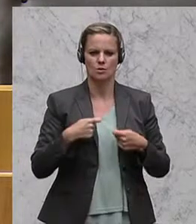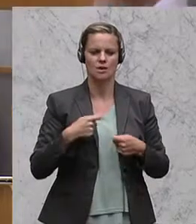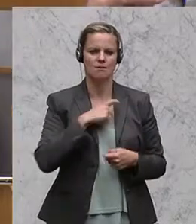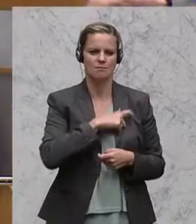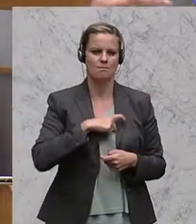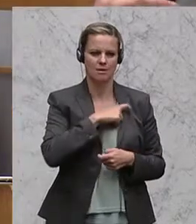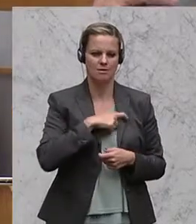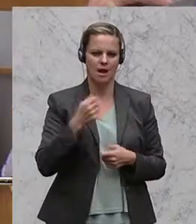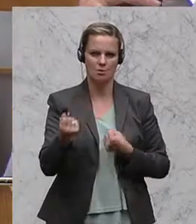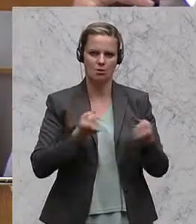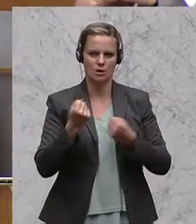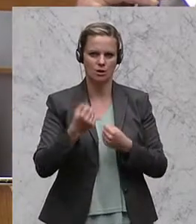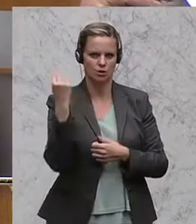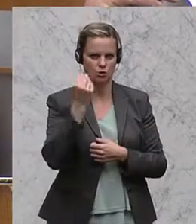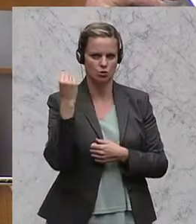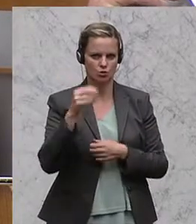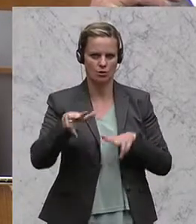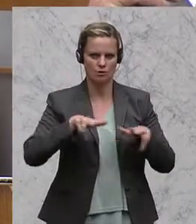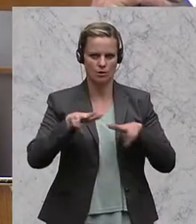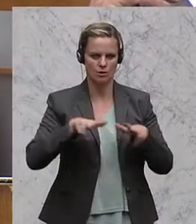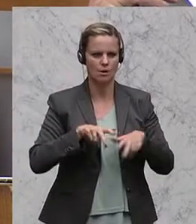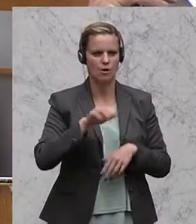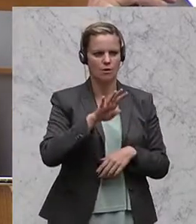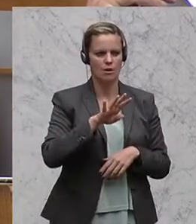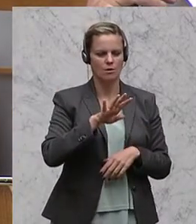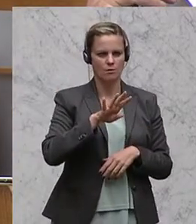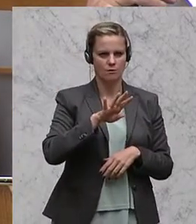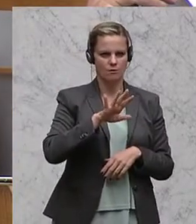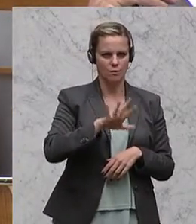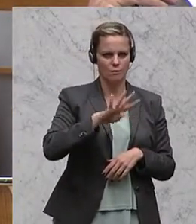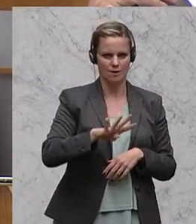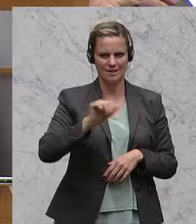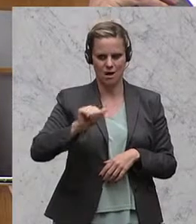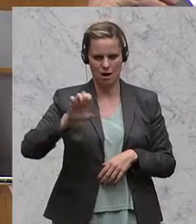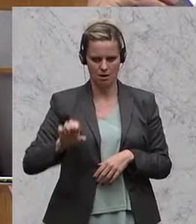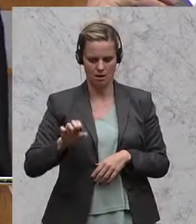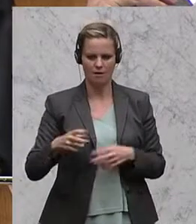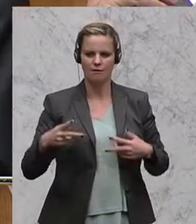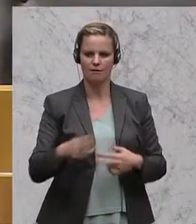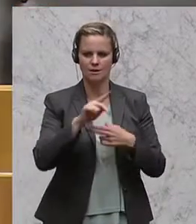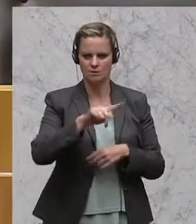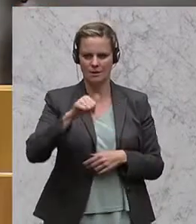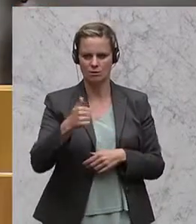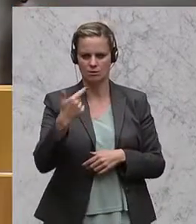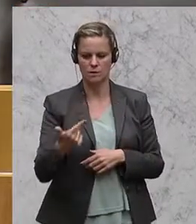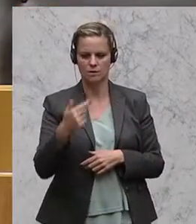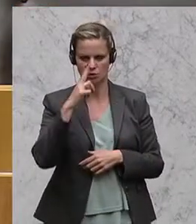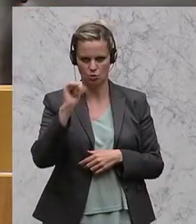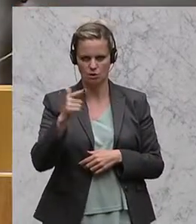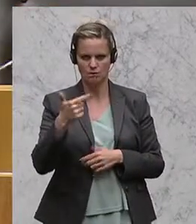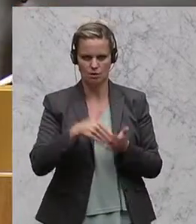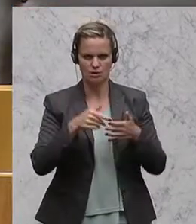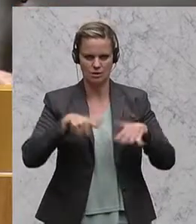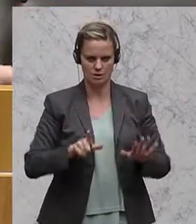aus der Schulverwaltung 1445 AE, eine Frist bis zum 20. Juni 2017 zu